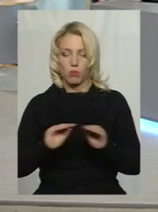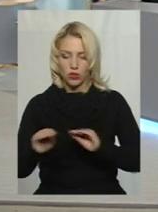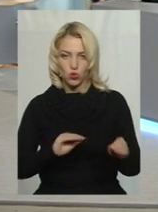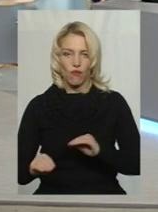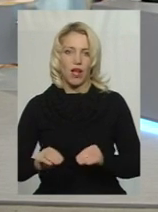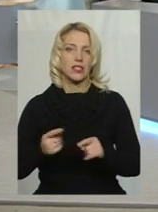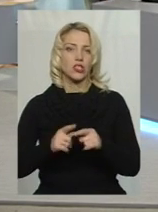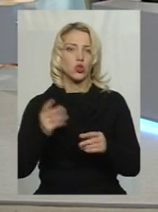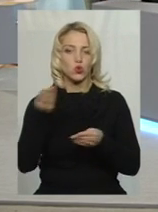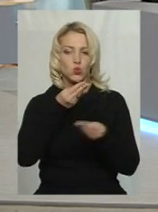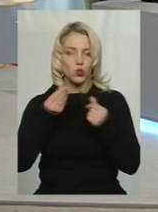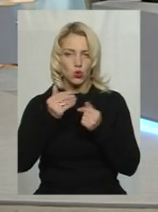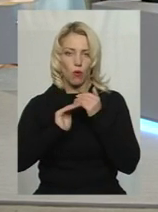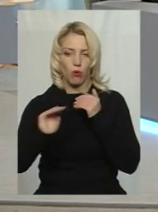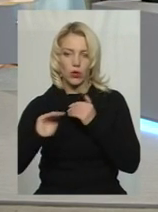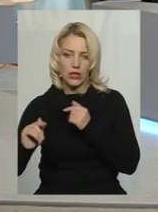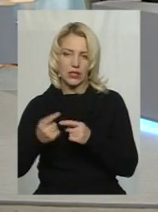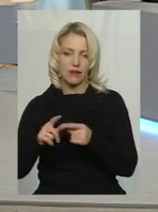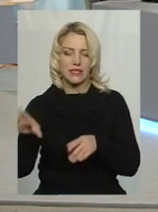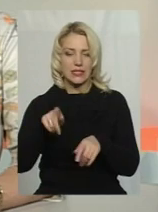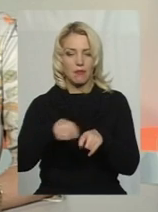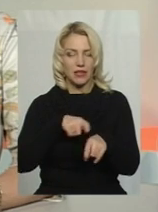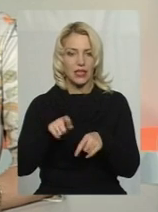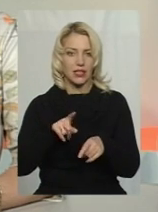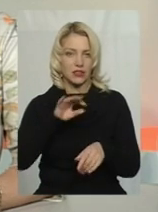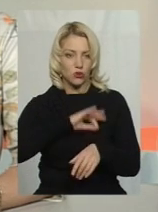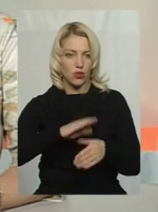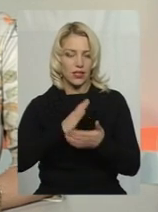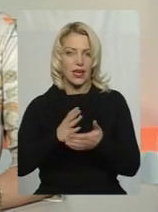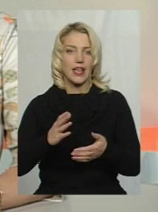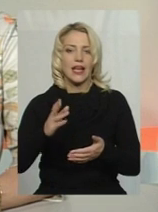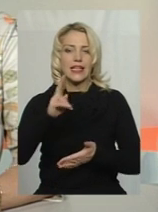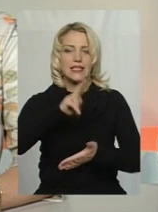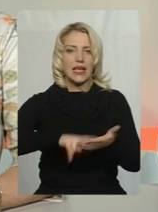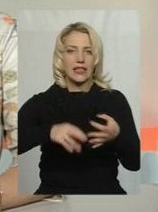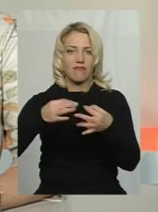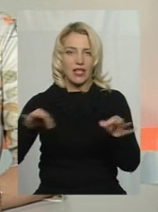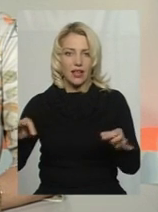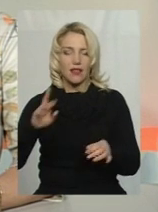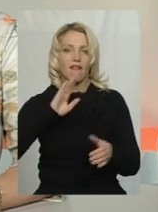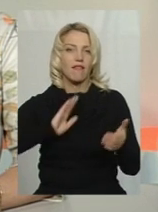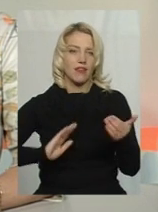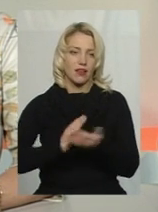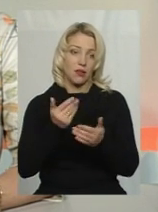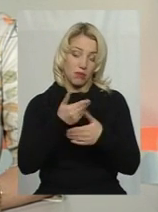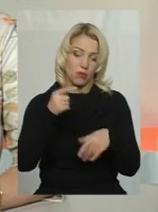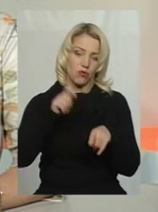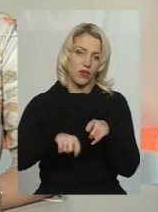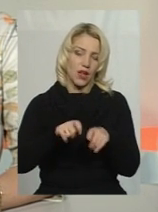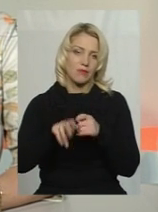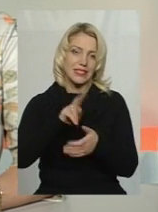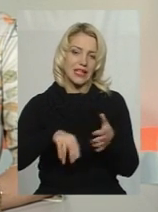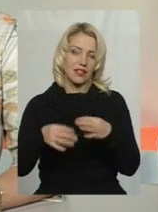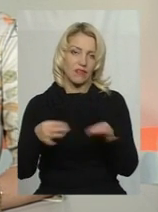на всі матеріали, які застосовуються, є сертифікат якості. І ми перевіряємо сертифікат на